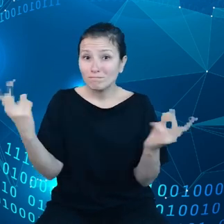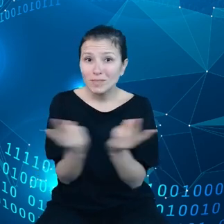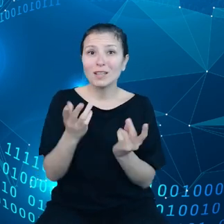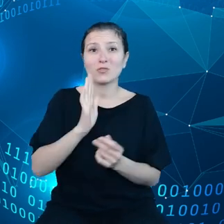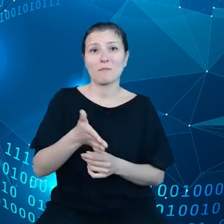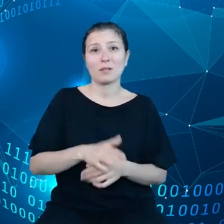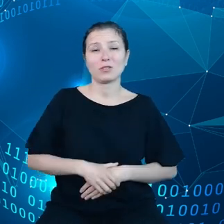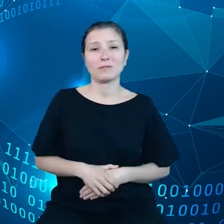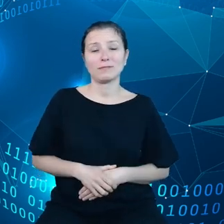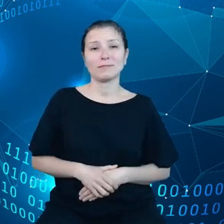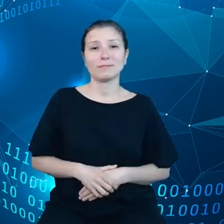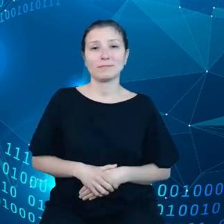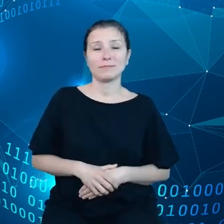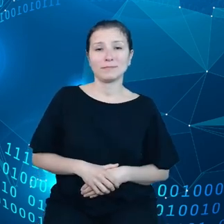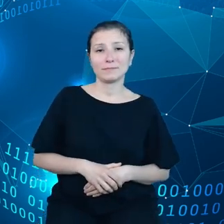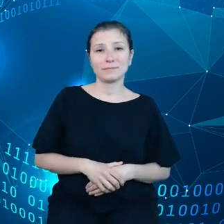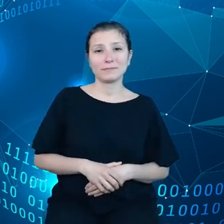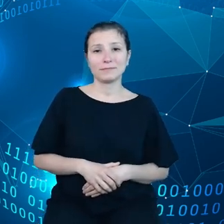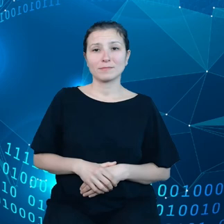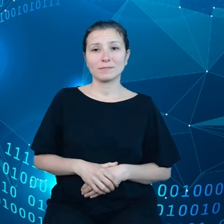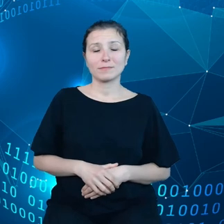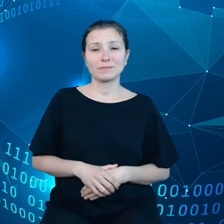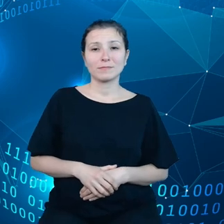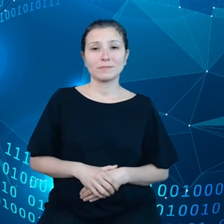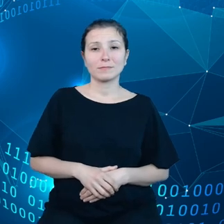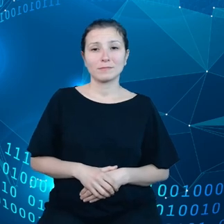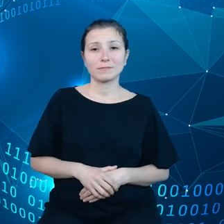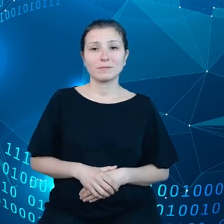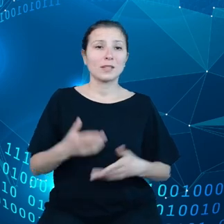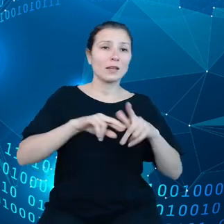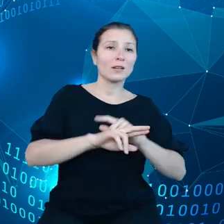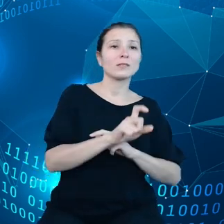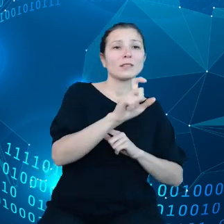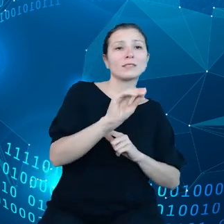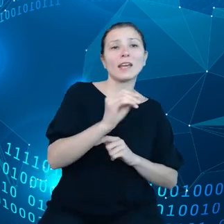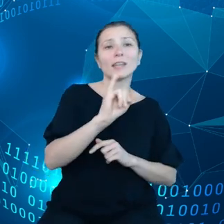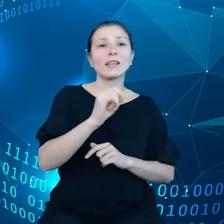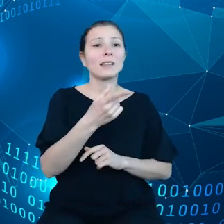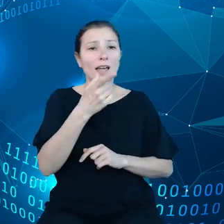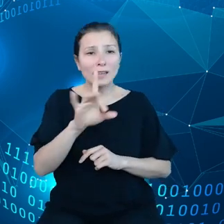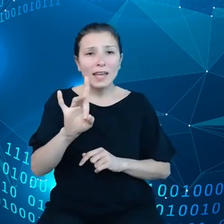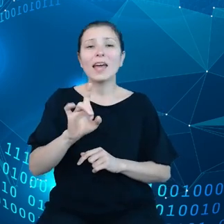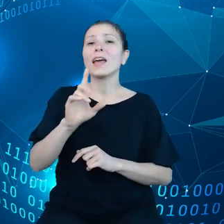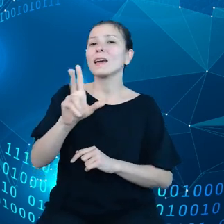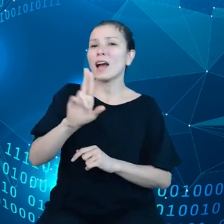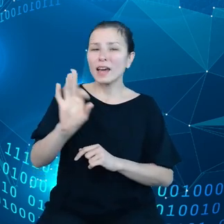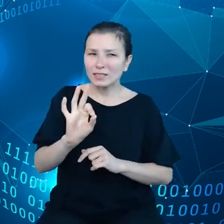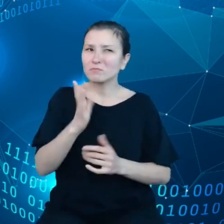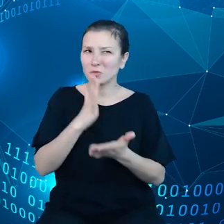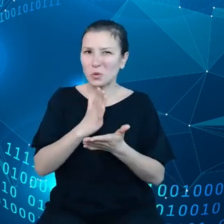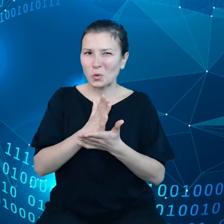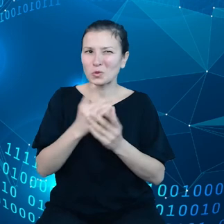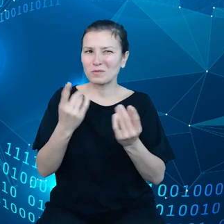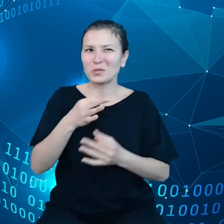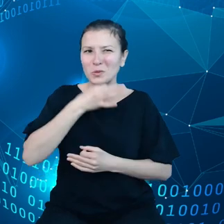Tak, rejestry REGON, CIDG, KRS bardzo się poprawiły pod tym kontem. My w Transparent